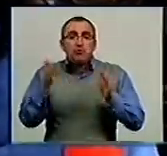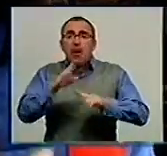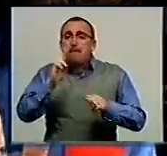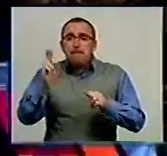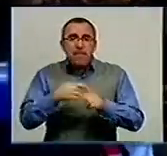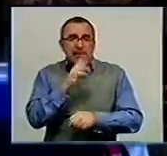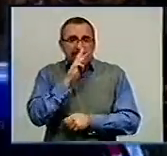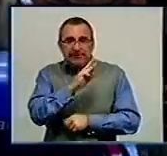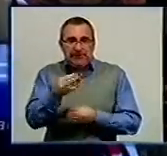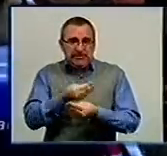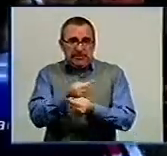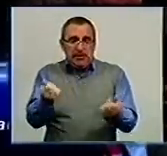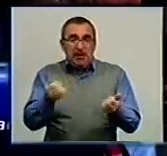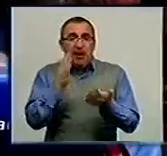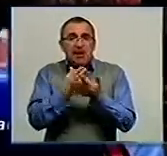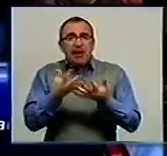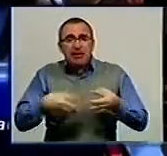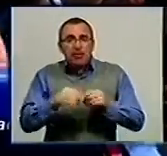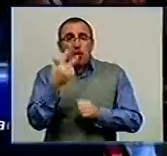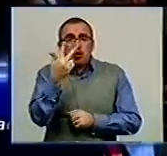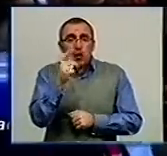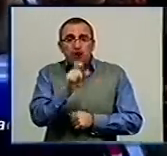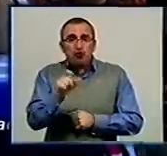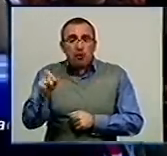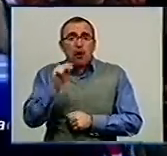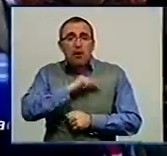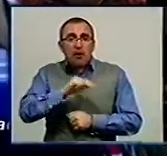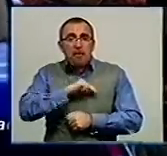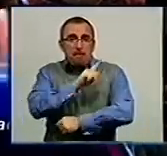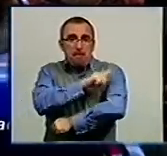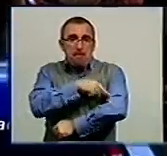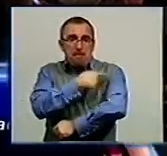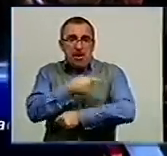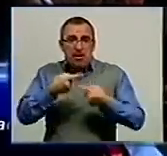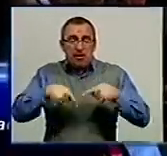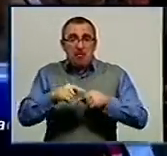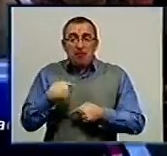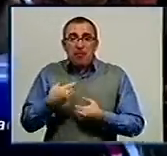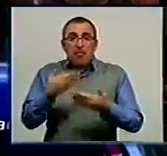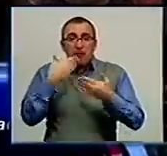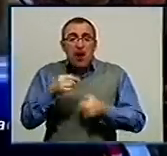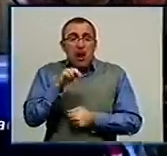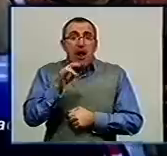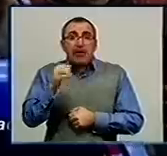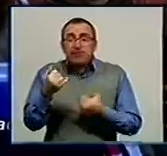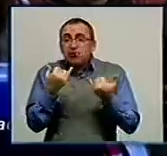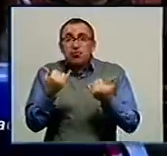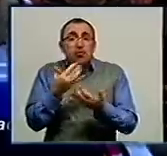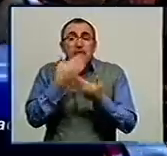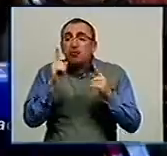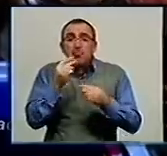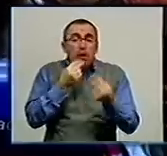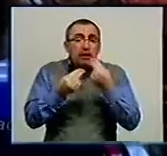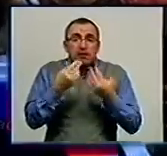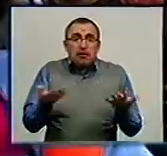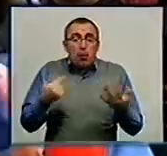Є такі сім'ї, де по три чоловіка працюють в медсанчастині. В мені приходять і кажуть, Лариса, сьогодні немає що їсти.